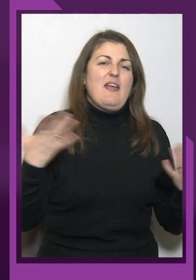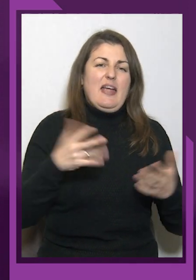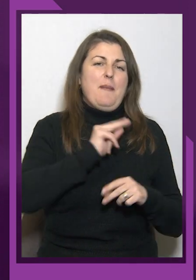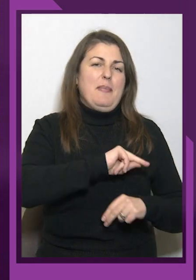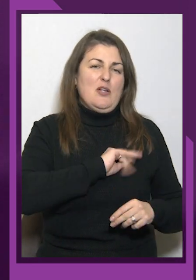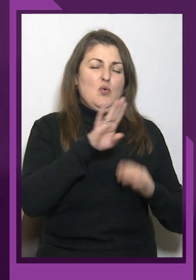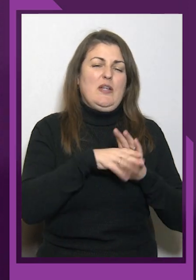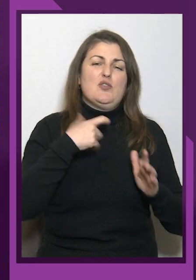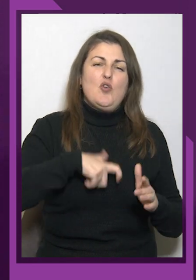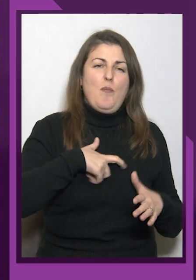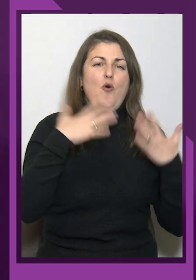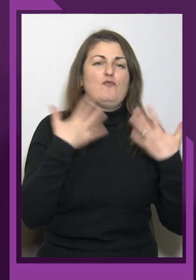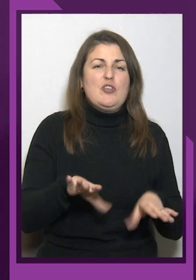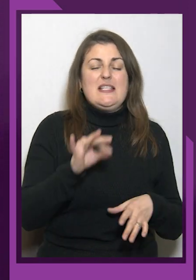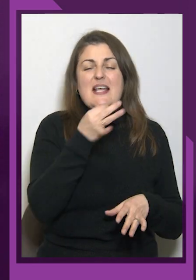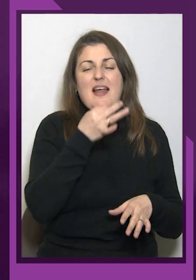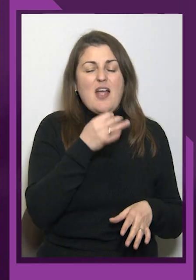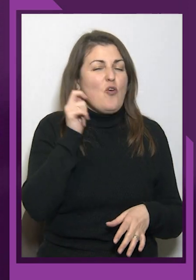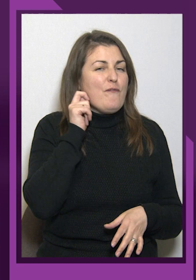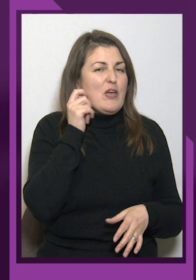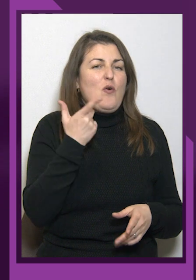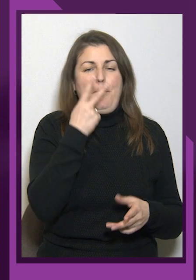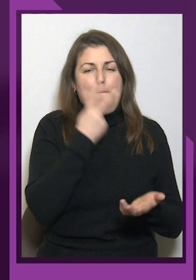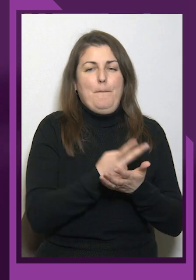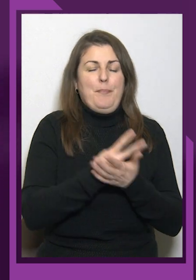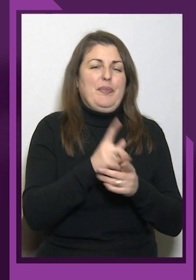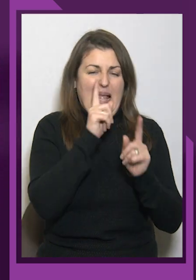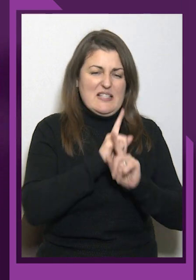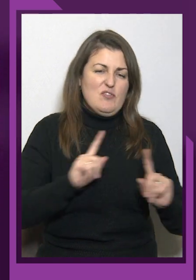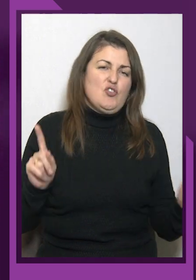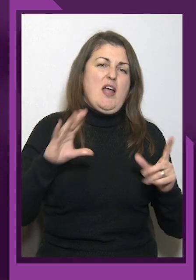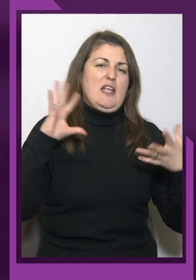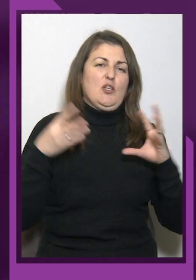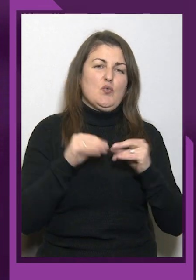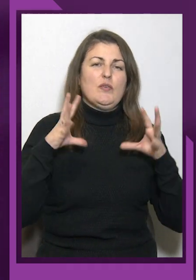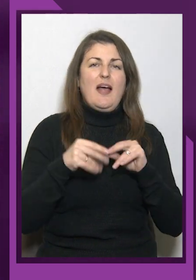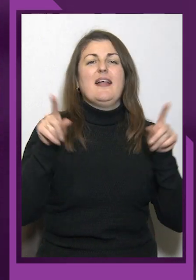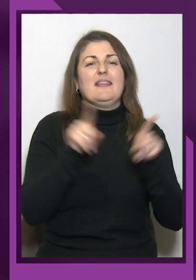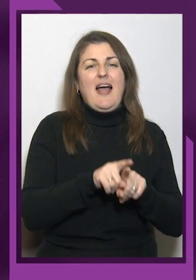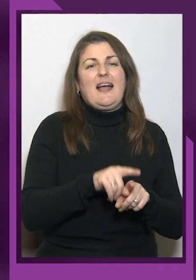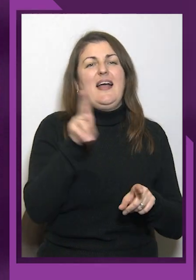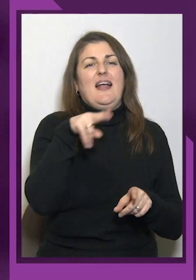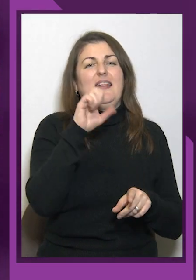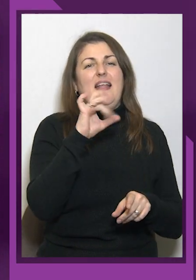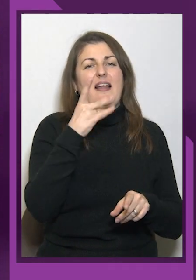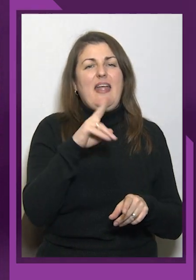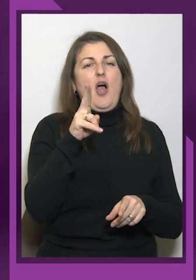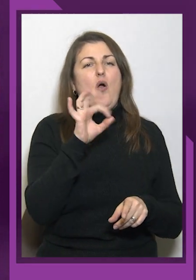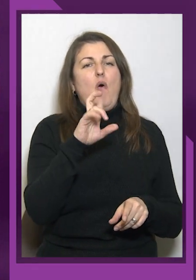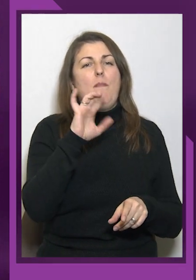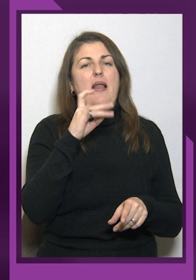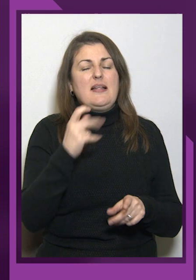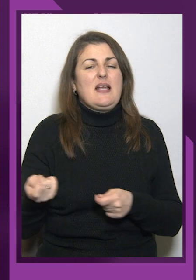працюють над собою вже з раннього віку, демонструють надзвичайні результати. Так, Дар'я Кобилянська